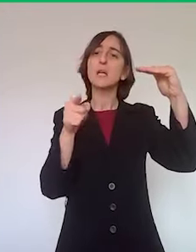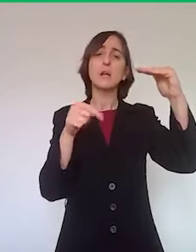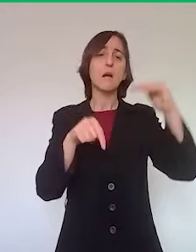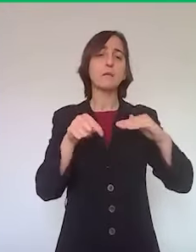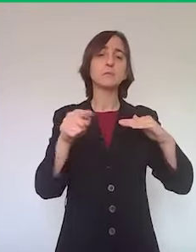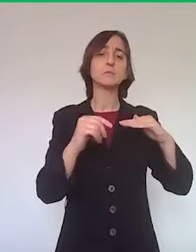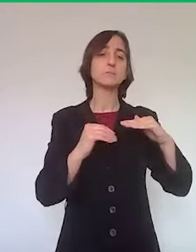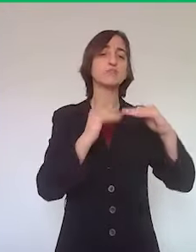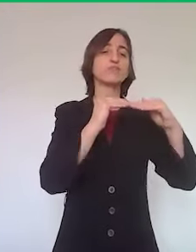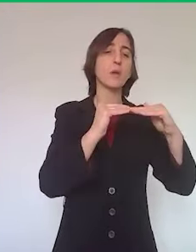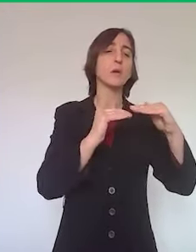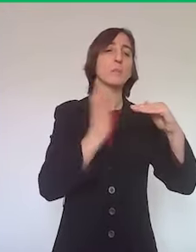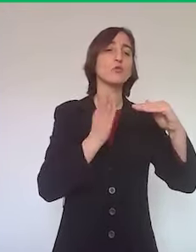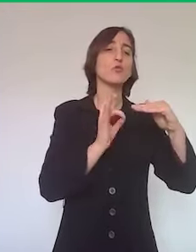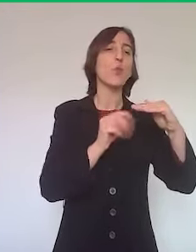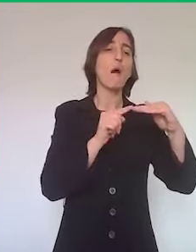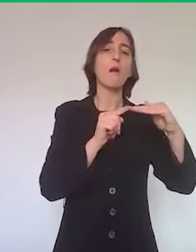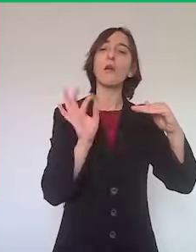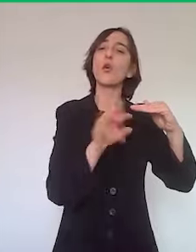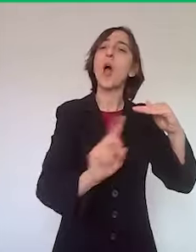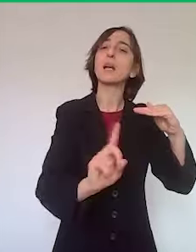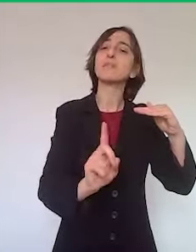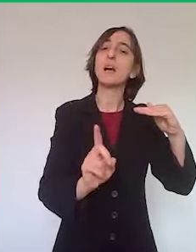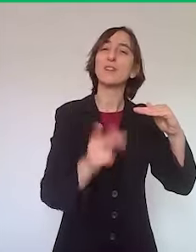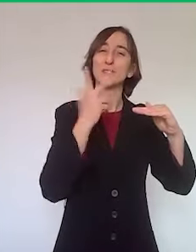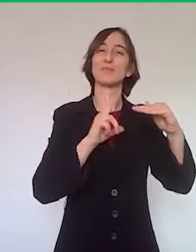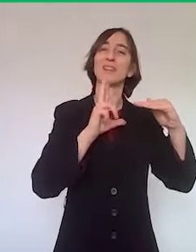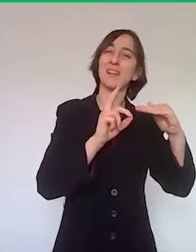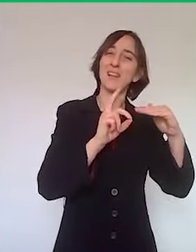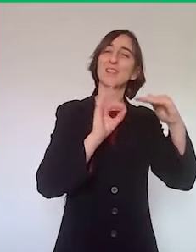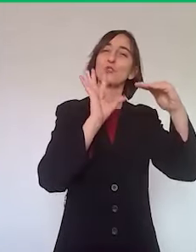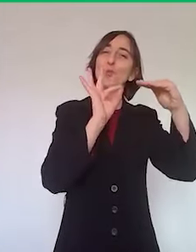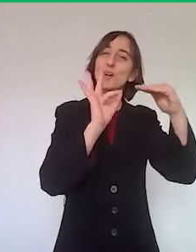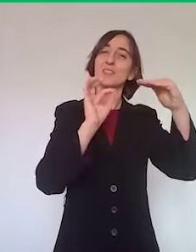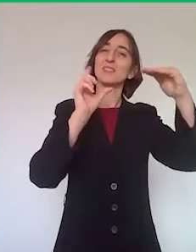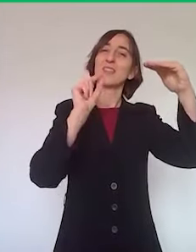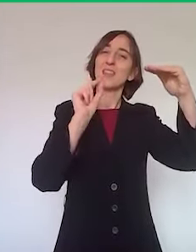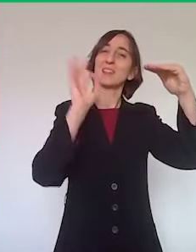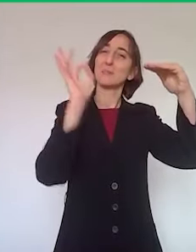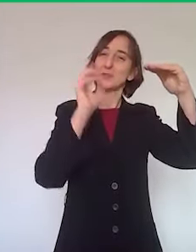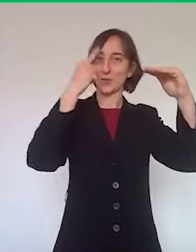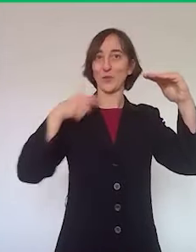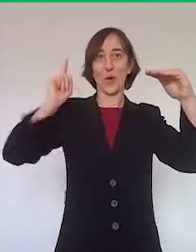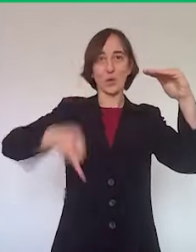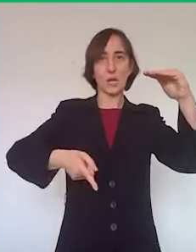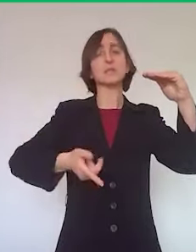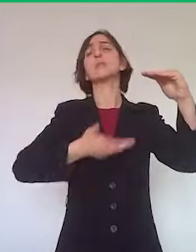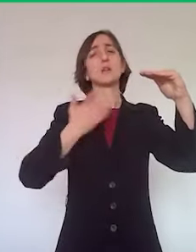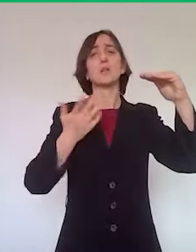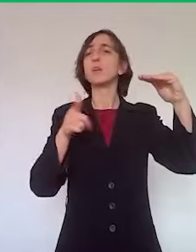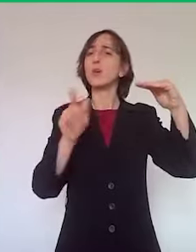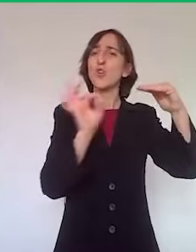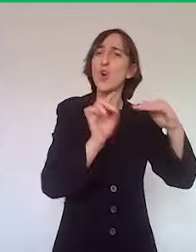codificata dall'ordinanza del 30, 50, 70% c'è la possibilità intanto di portare all'incasso